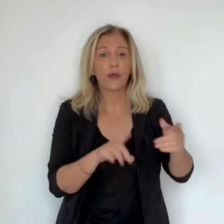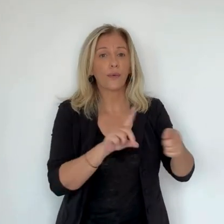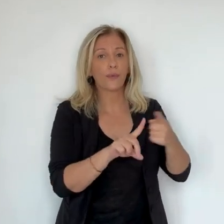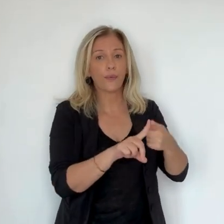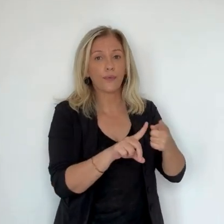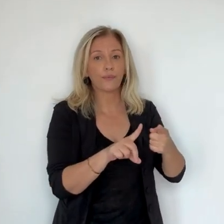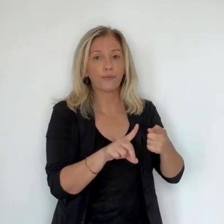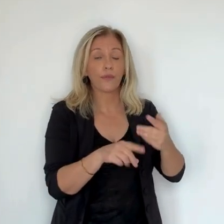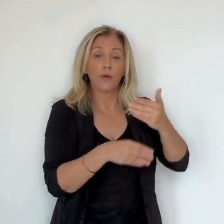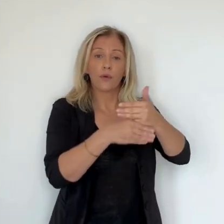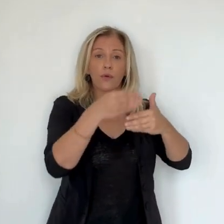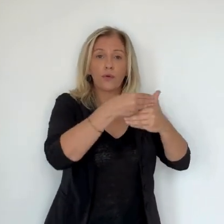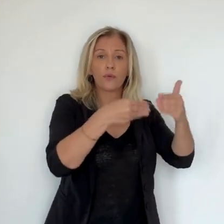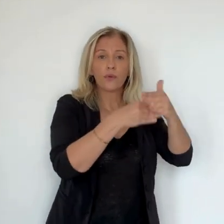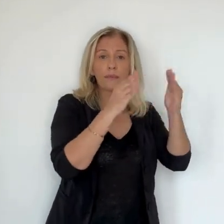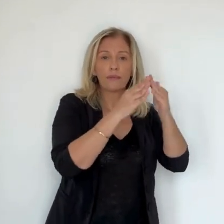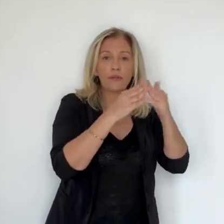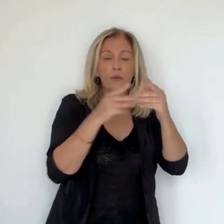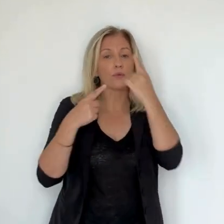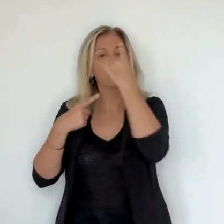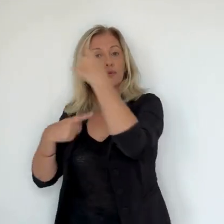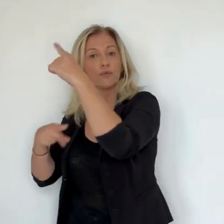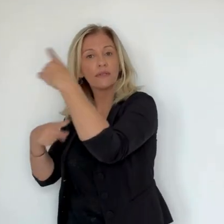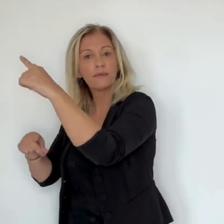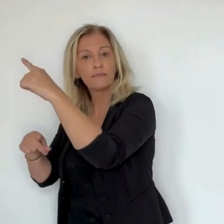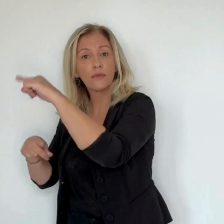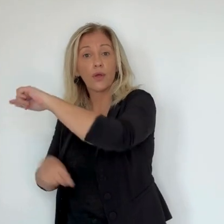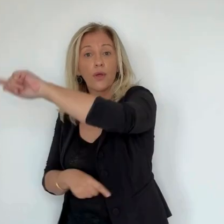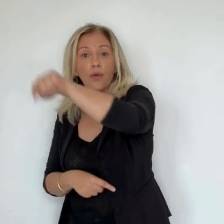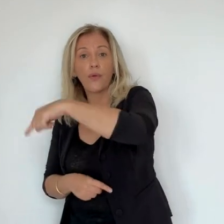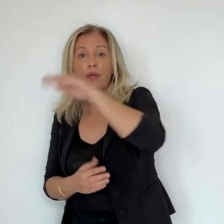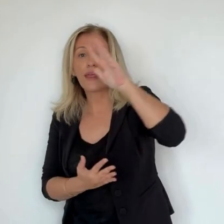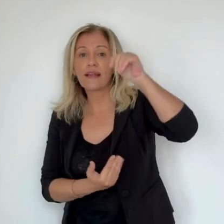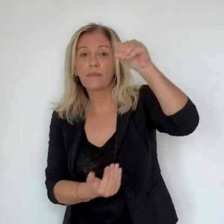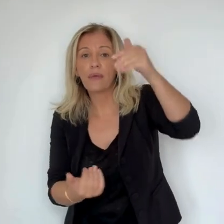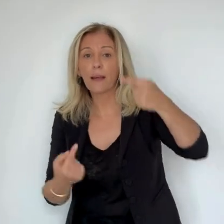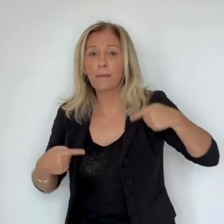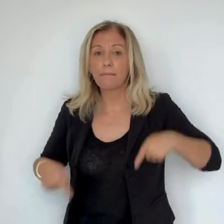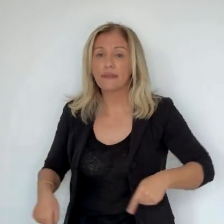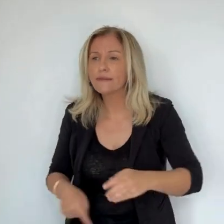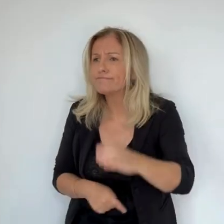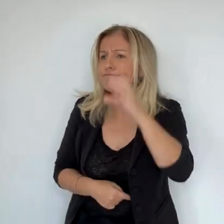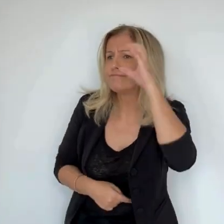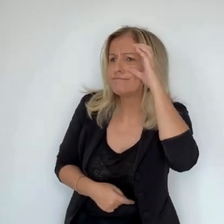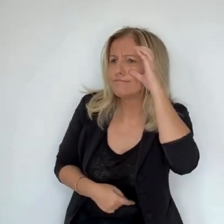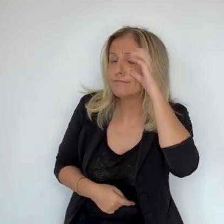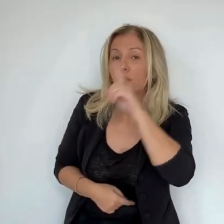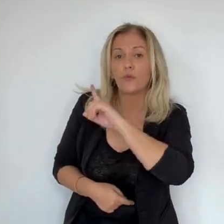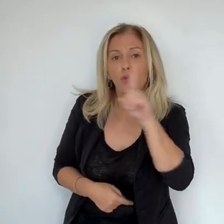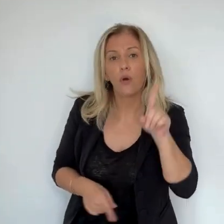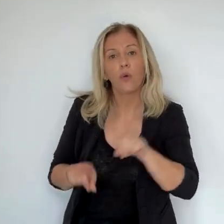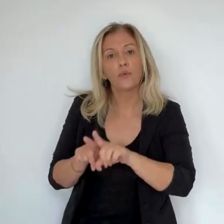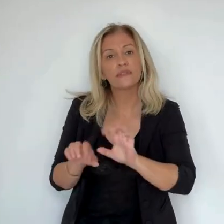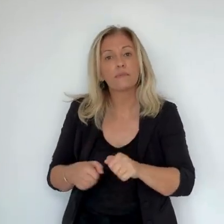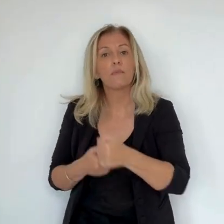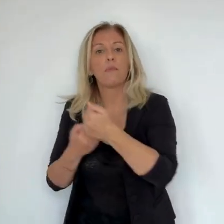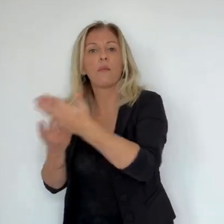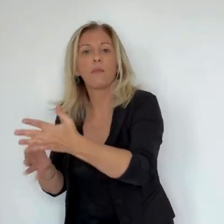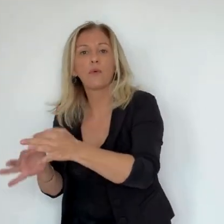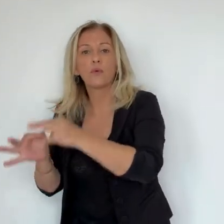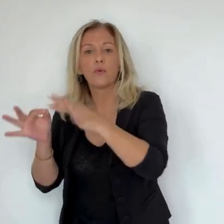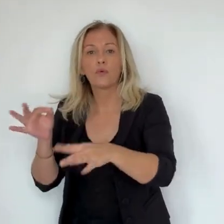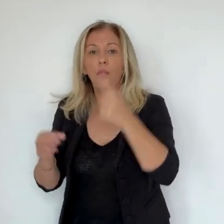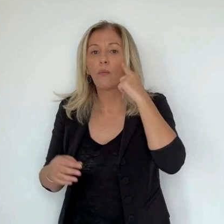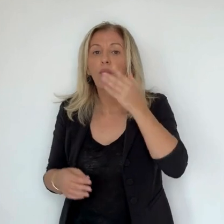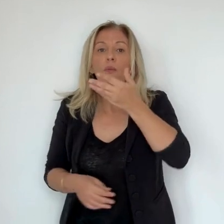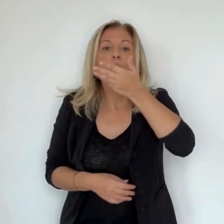ministre de la transition des territoires et du partenariat avec les territoires. Autre dossier de taille qui doit être mis sur la table, celui de la gestion des ports